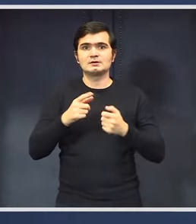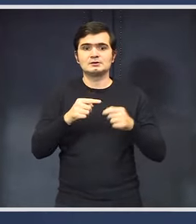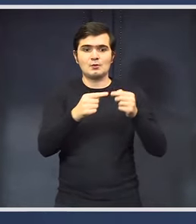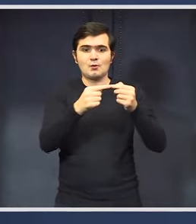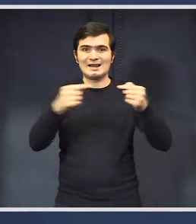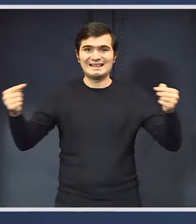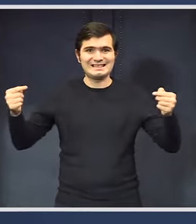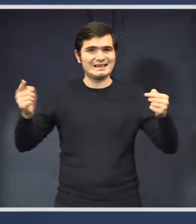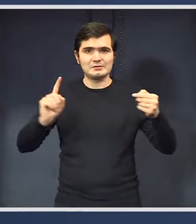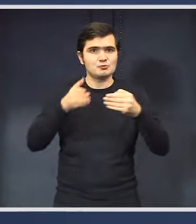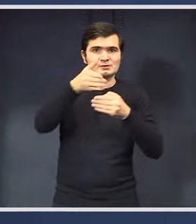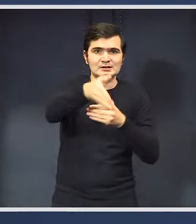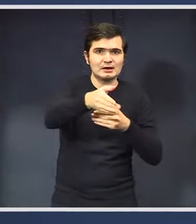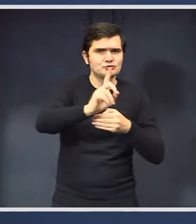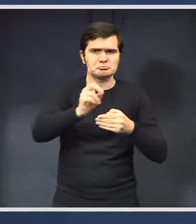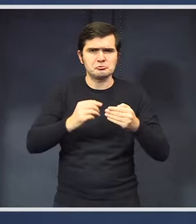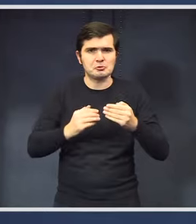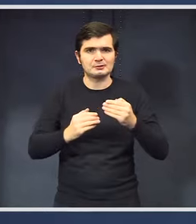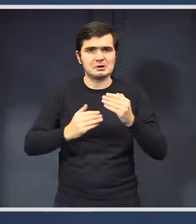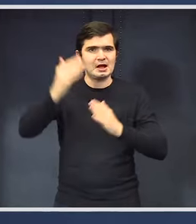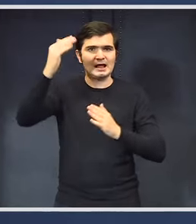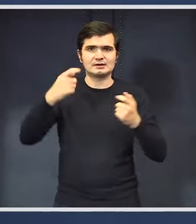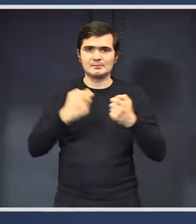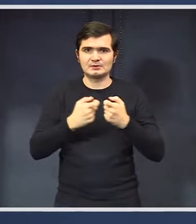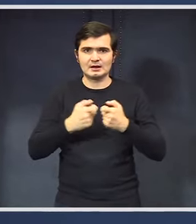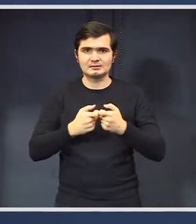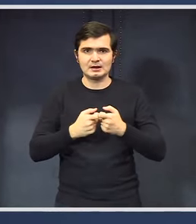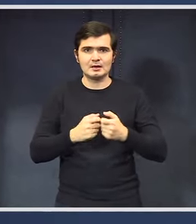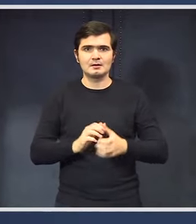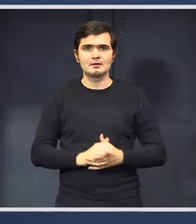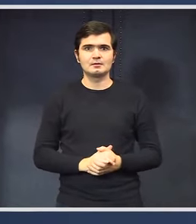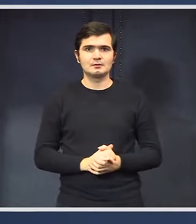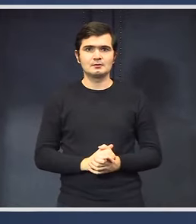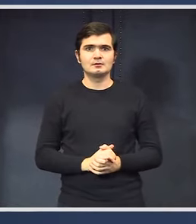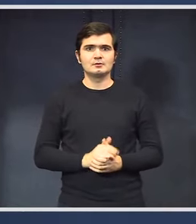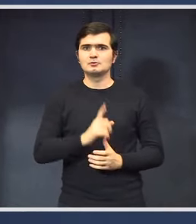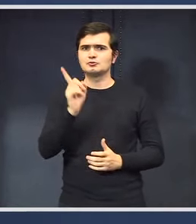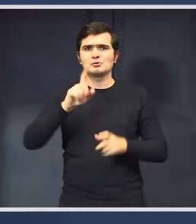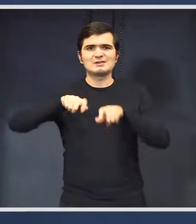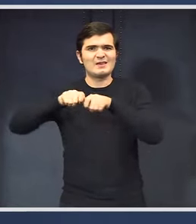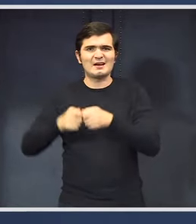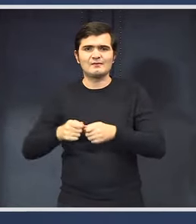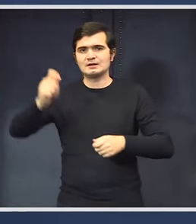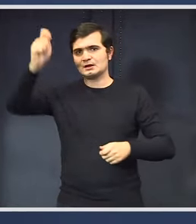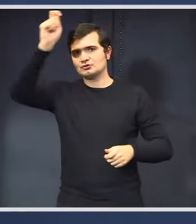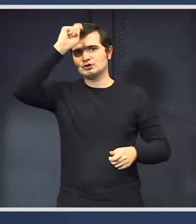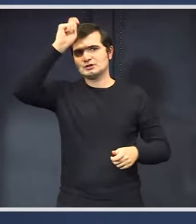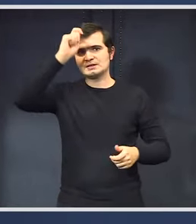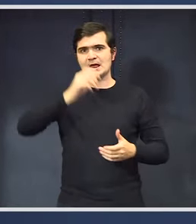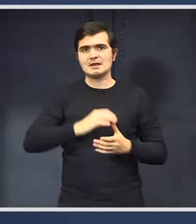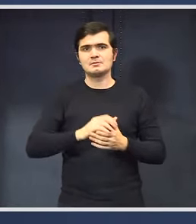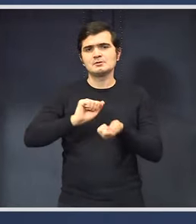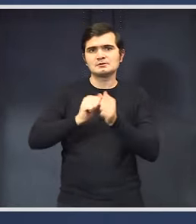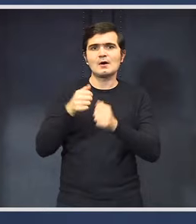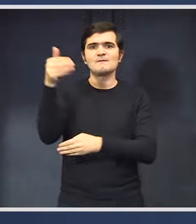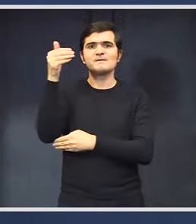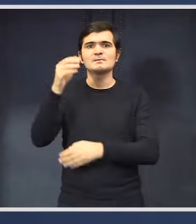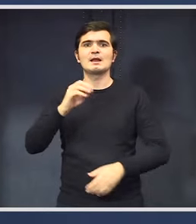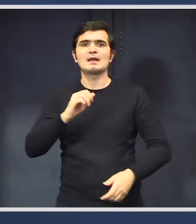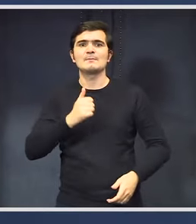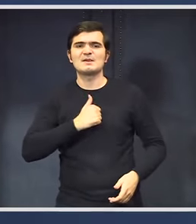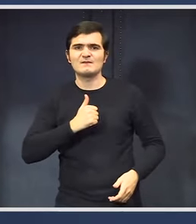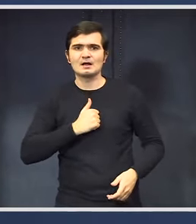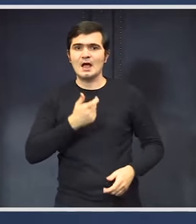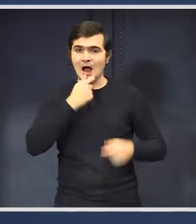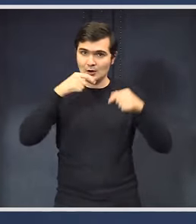pe care nu vom trece. Nu vom crește taxele. Asta înseamnă că nu vor fi afectați cetățenii și nu vor fi afectate companiile private. Este